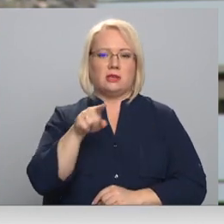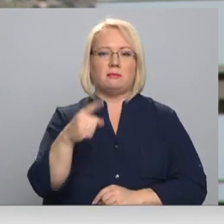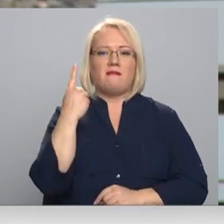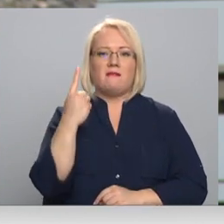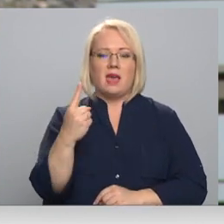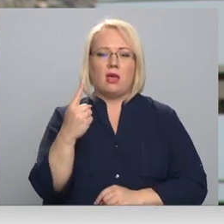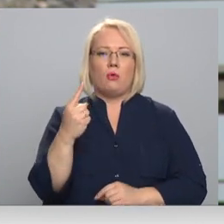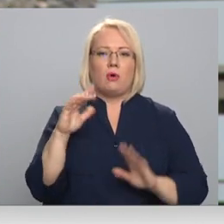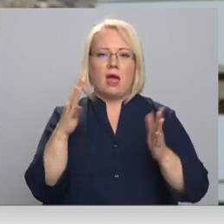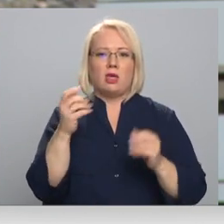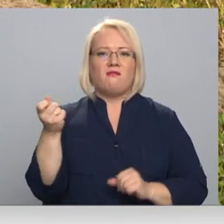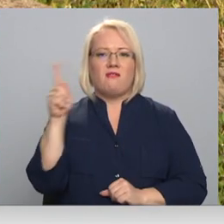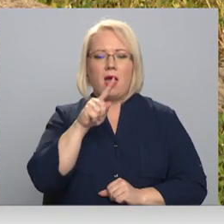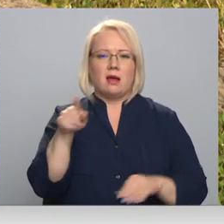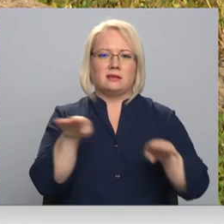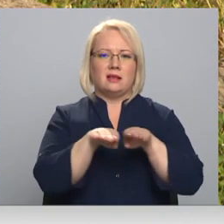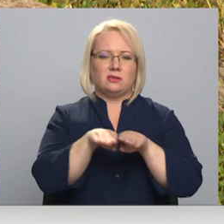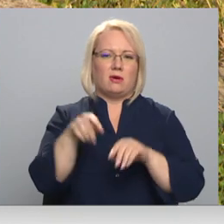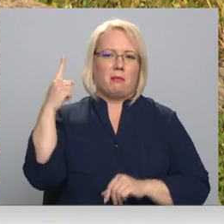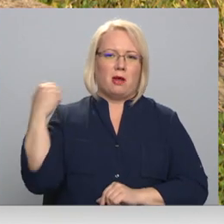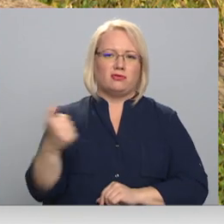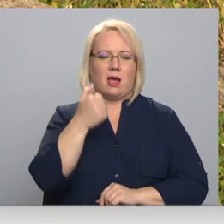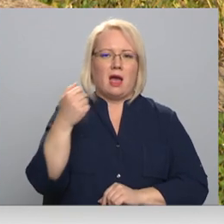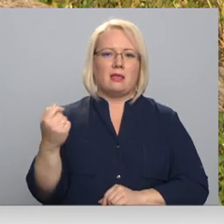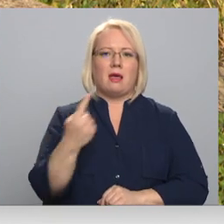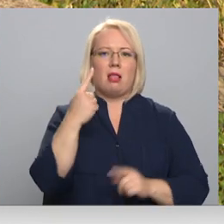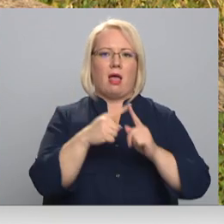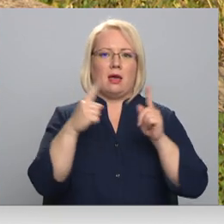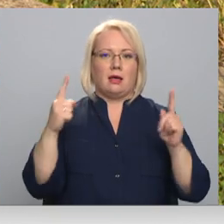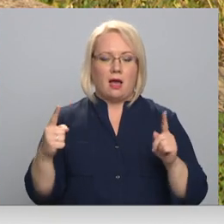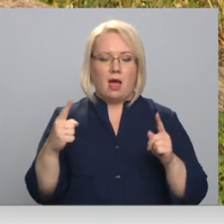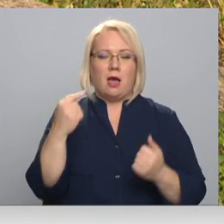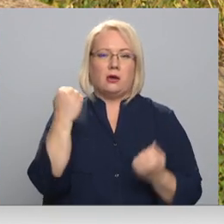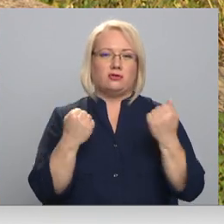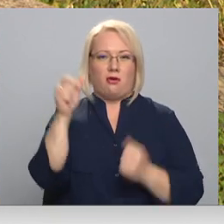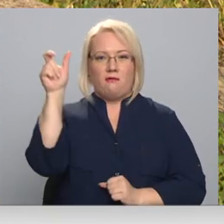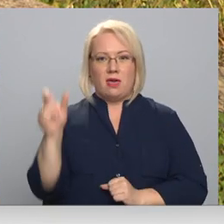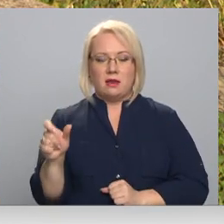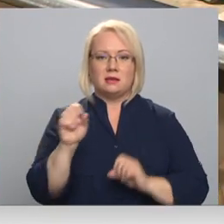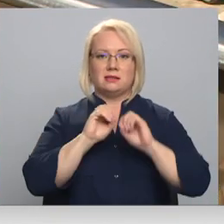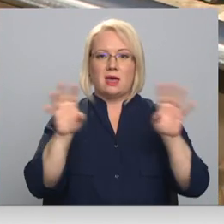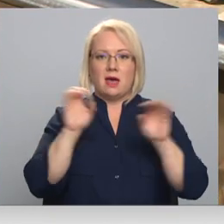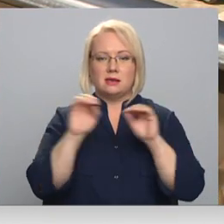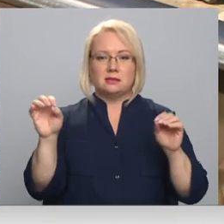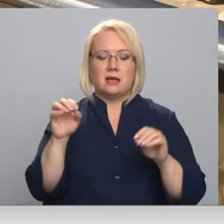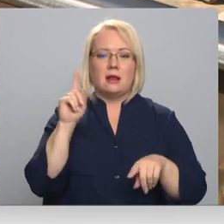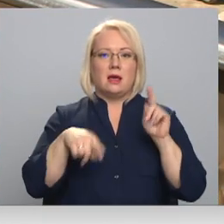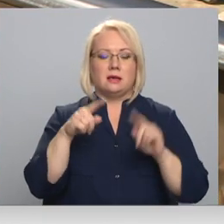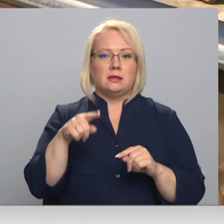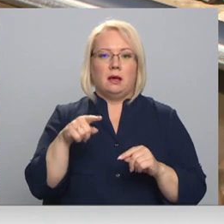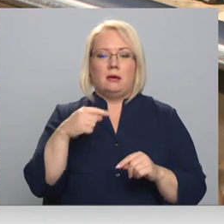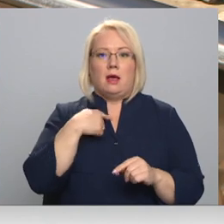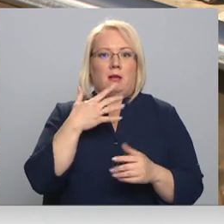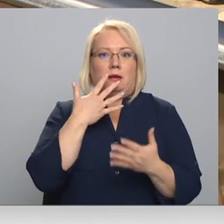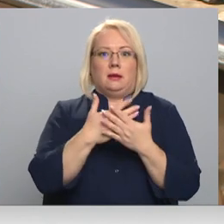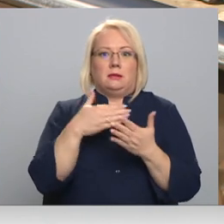letālu gadījumu vairāk nekā pērda visa gada laikā. Vilciena mašīnists Mārts Čepīnskis stāsta, elpa aizsitas reiz divās,